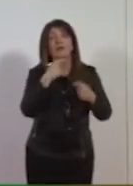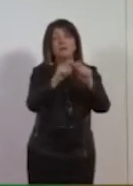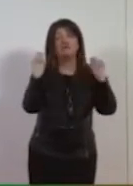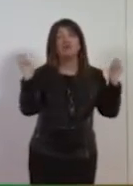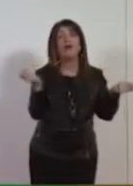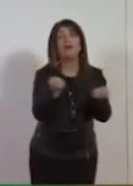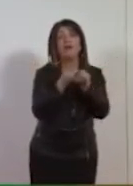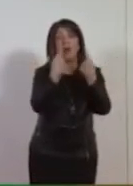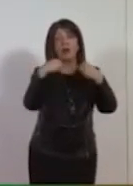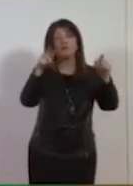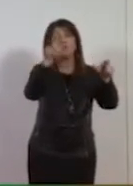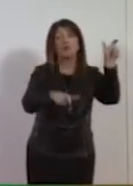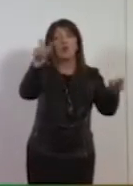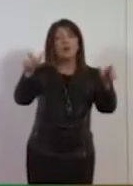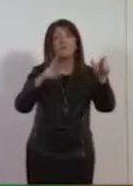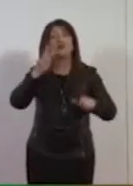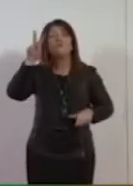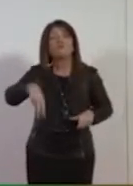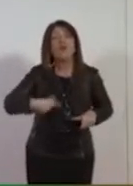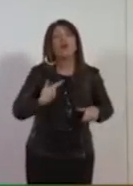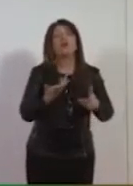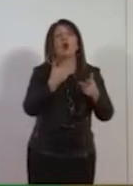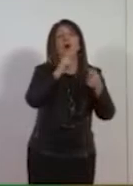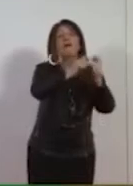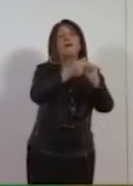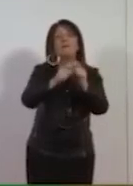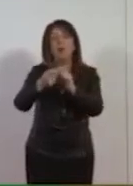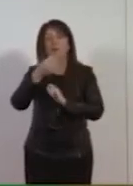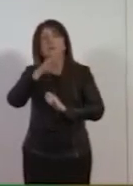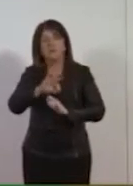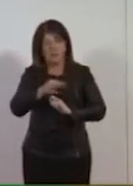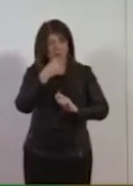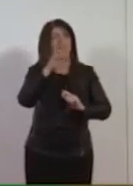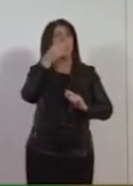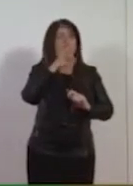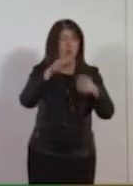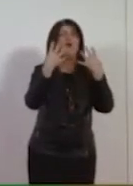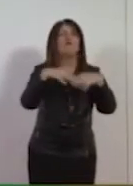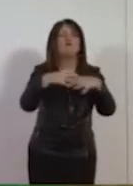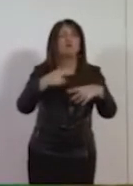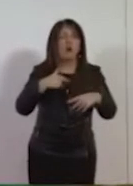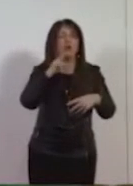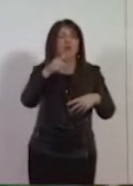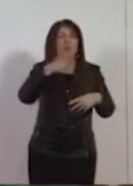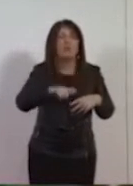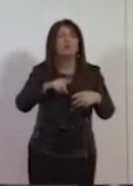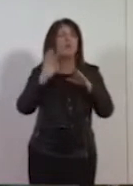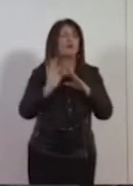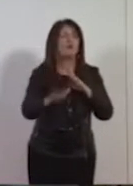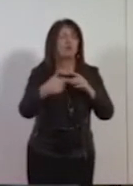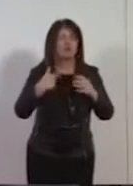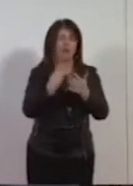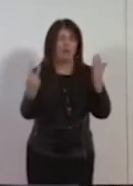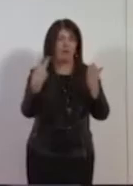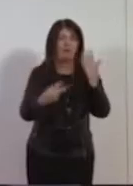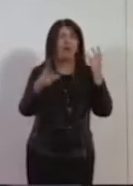operazione, allora le riforme si fanno e funzionano. E bisogna sapere, lo dico io che tutti i giorni ci provo, che le riforme